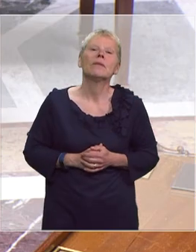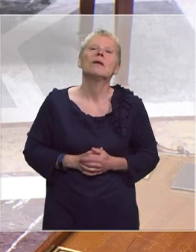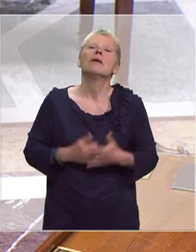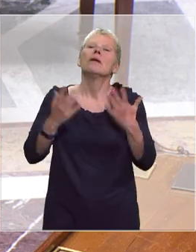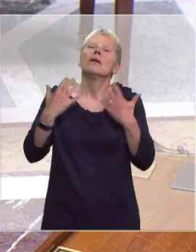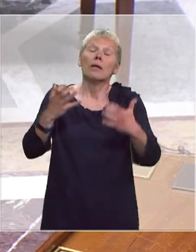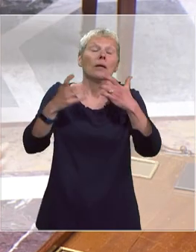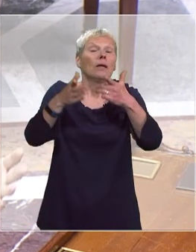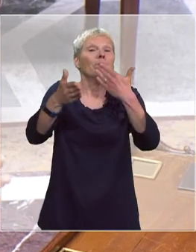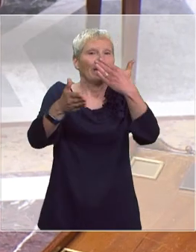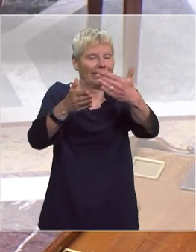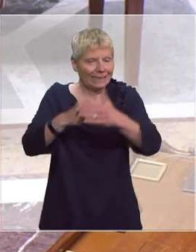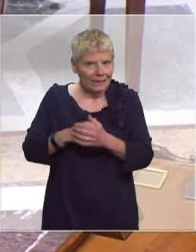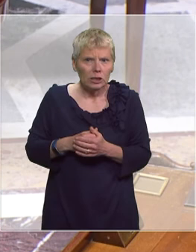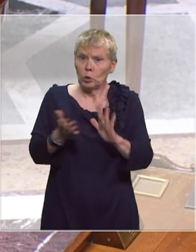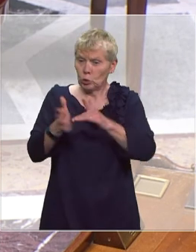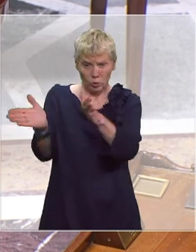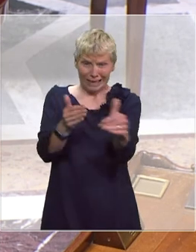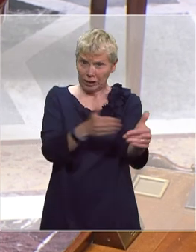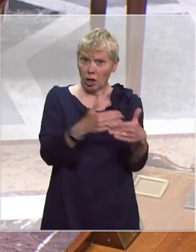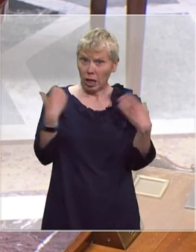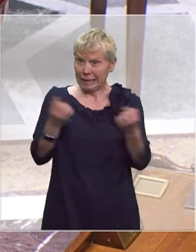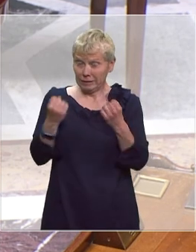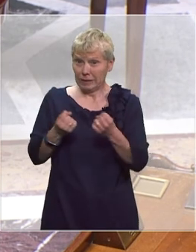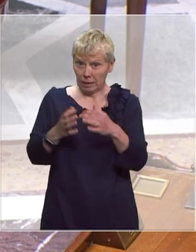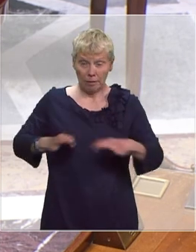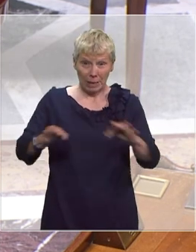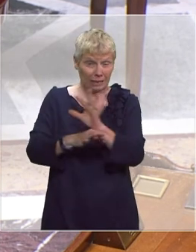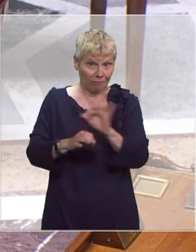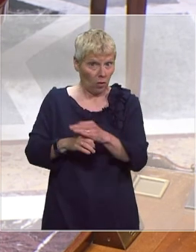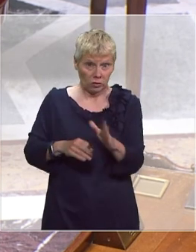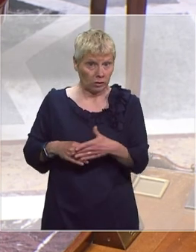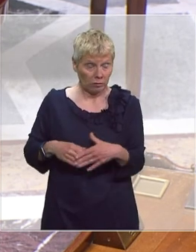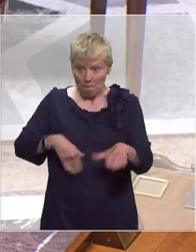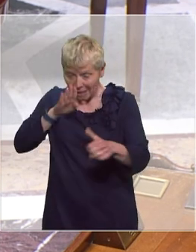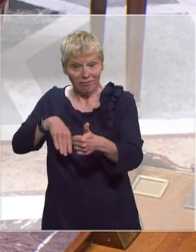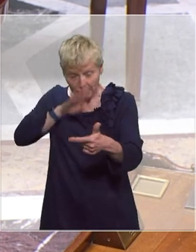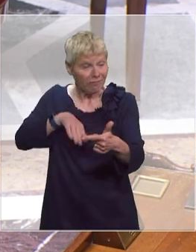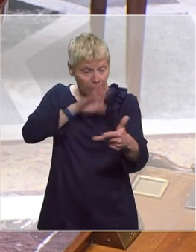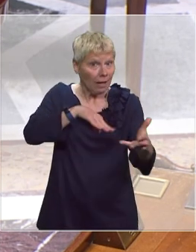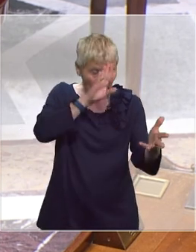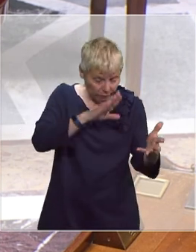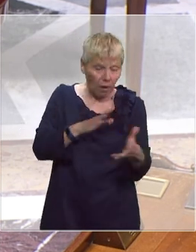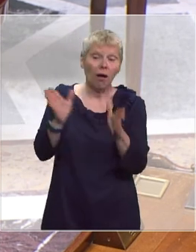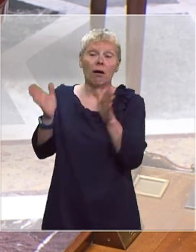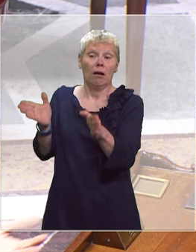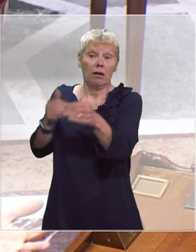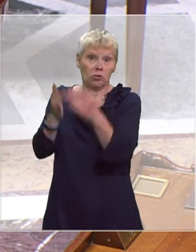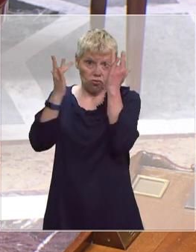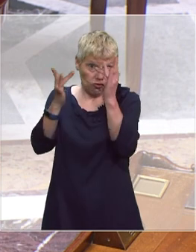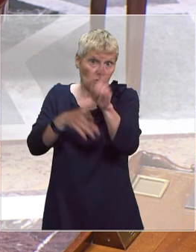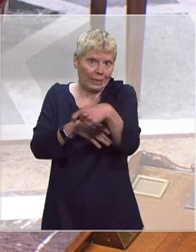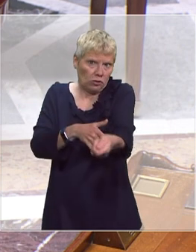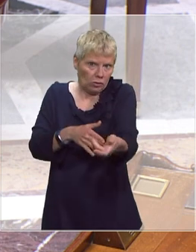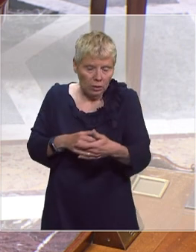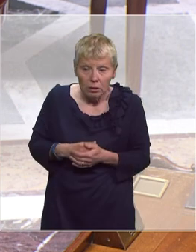monsieur le député, tous les secteurs d'activité de notre pays sont touchés de plein fouet par cette crise, à commencer par le secteur culturel.'est la